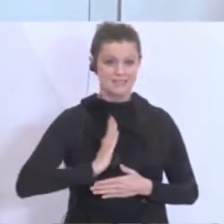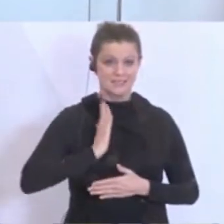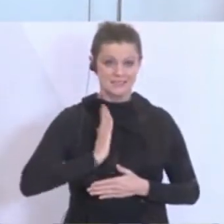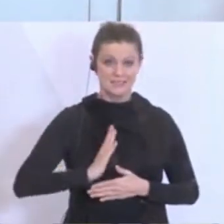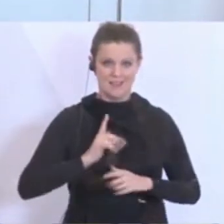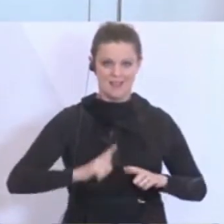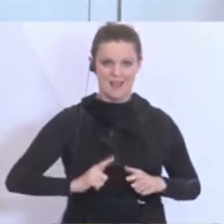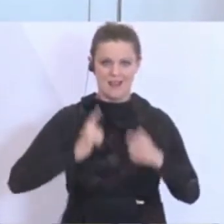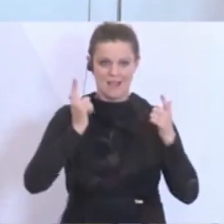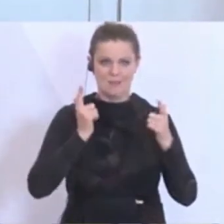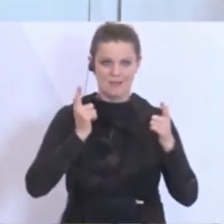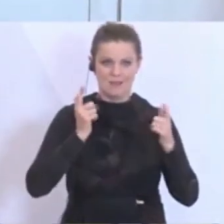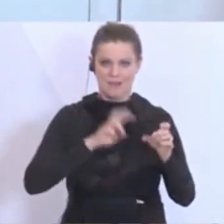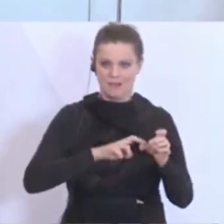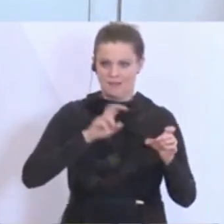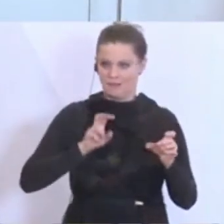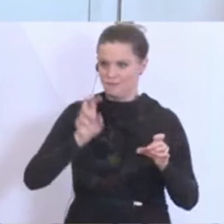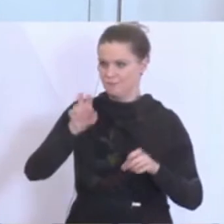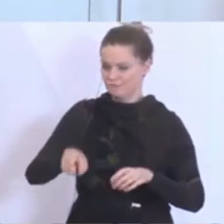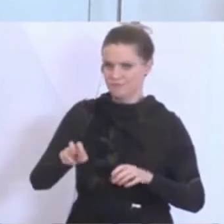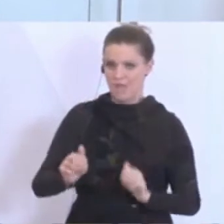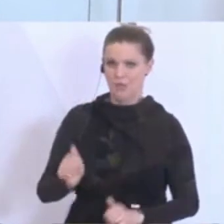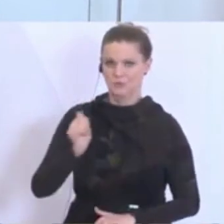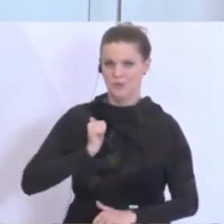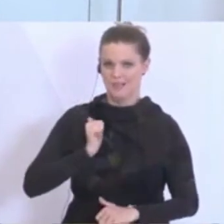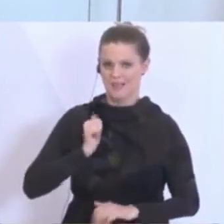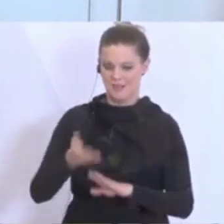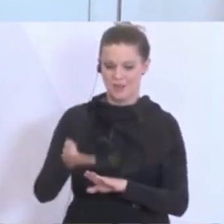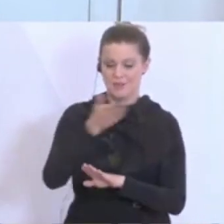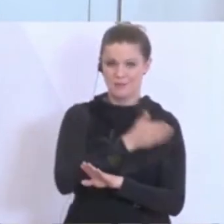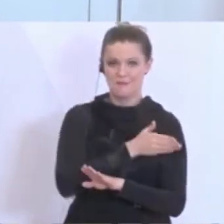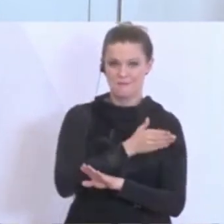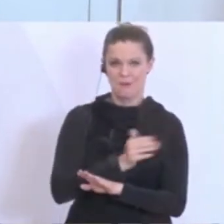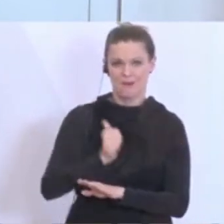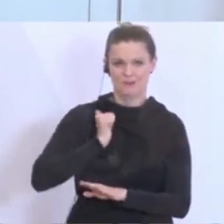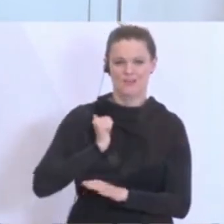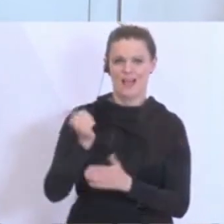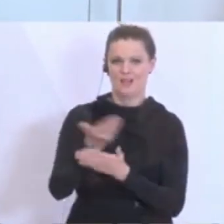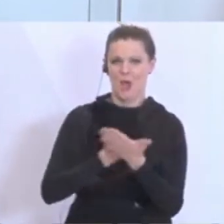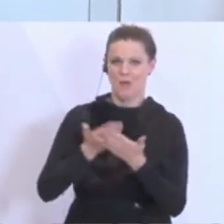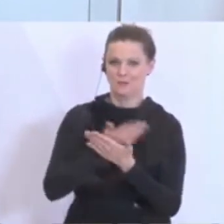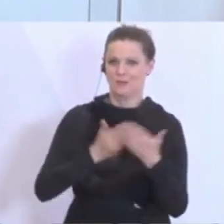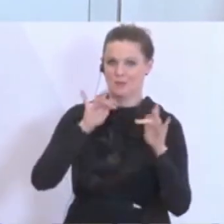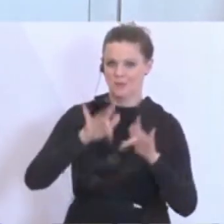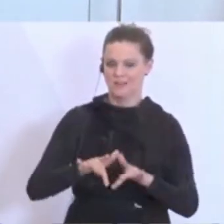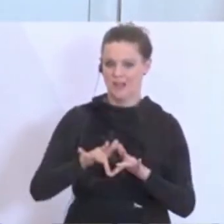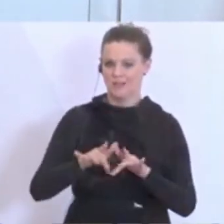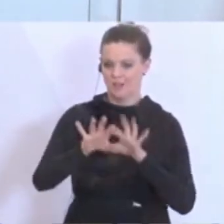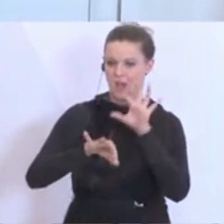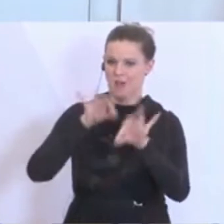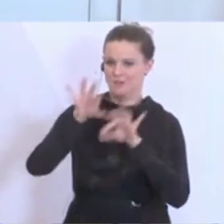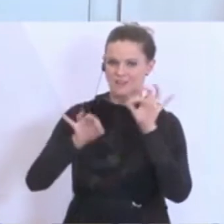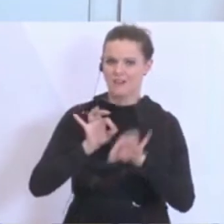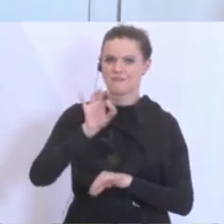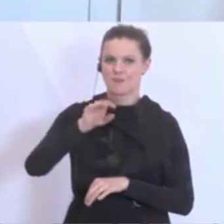und die aufgrund ihrer vorangegangenen militärischen Ausbildung für Milizfunktionen ausgewählt wurden. Es